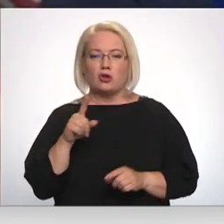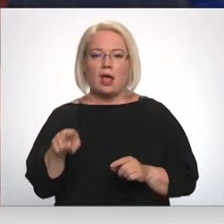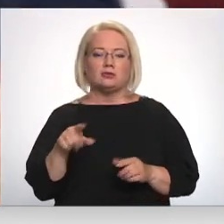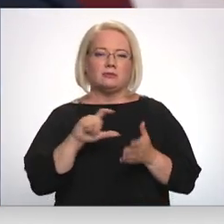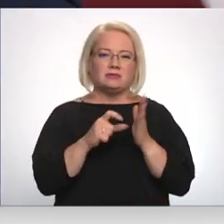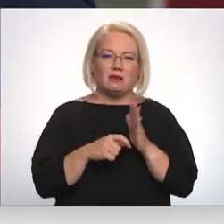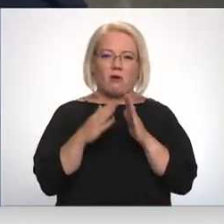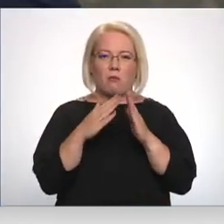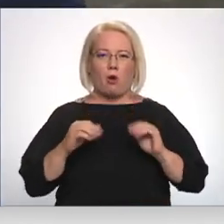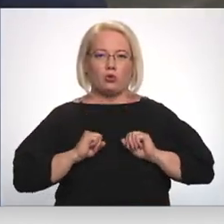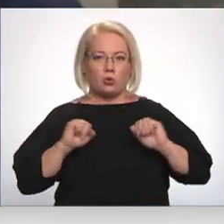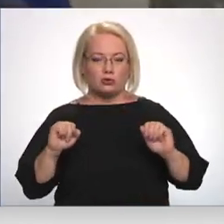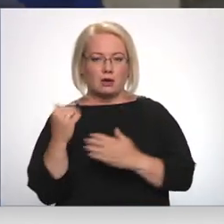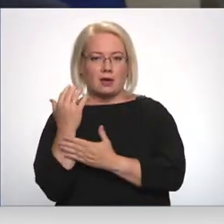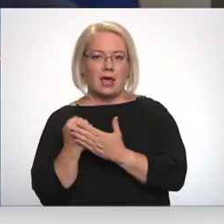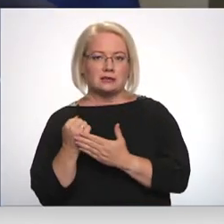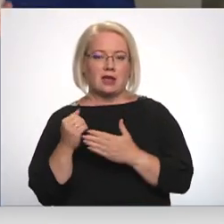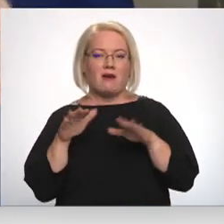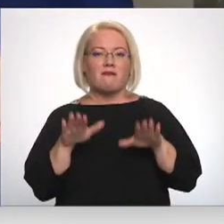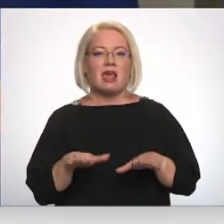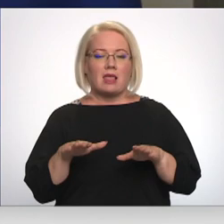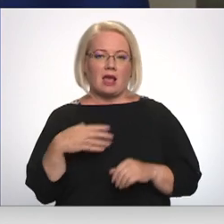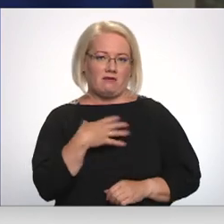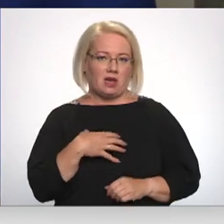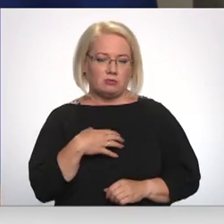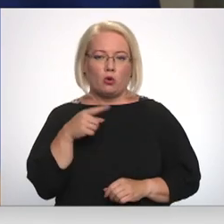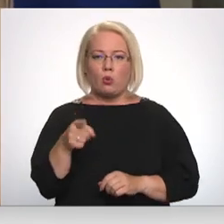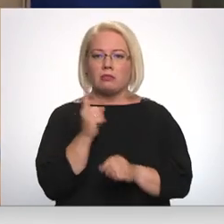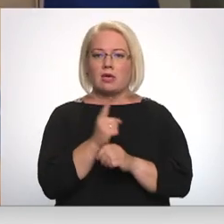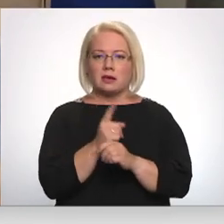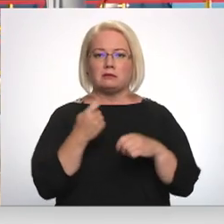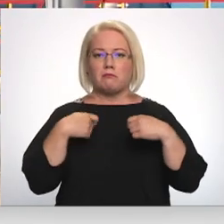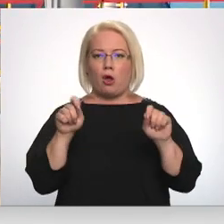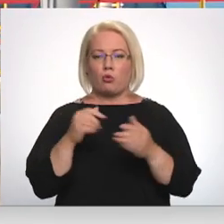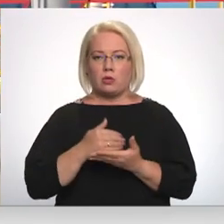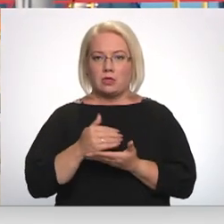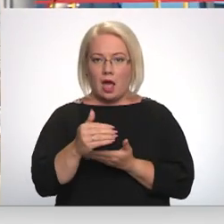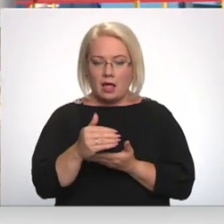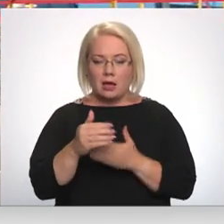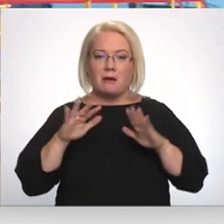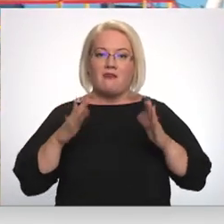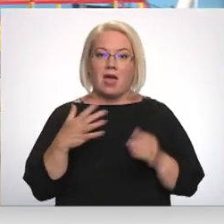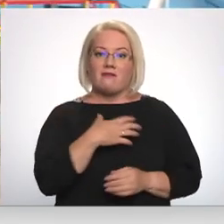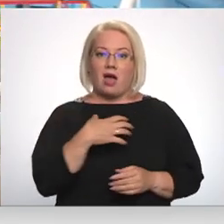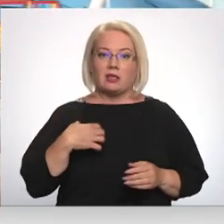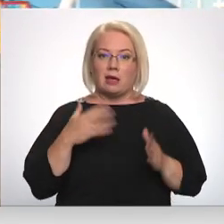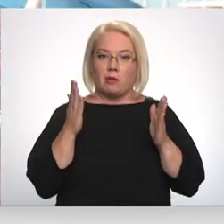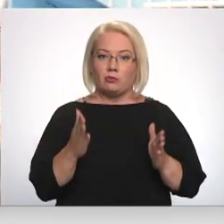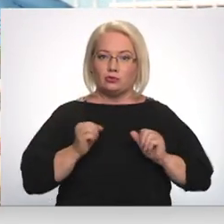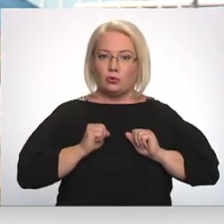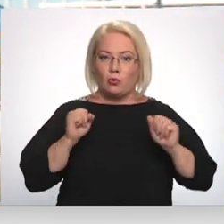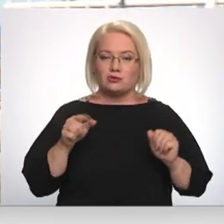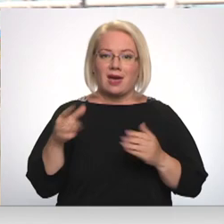nodrošināšanai, tiek rezervēts vietējām vajadzībām, un to nedrīkst pārdot tālāk. Bet vai valdība var būt droša, ka tās